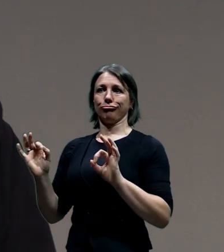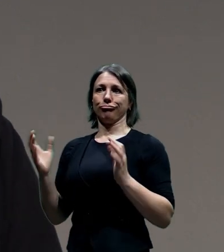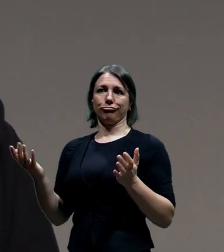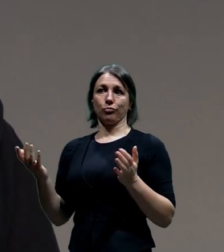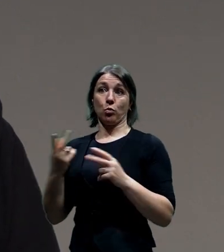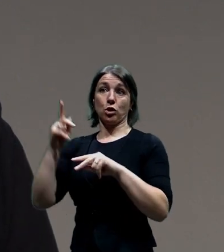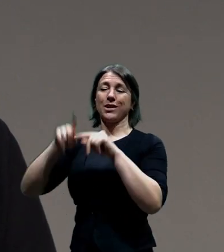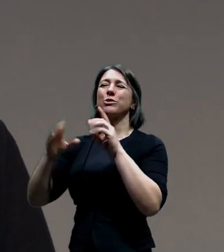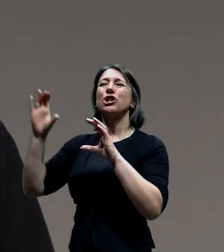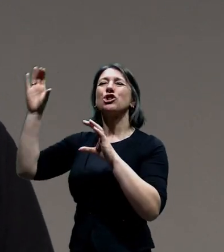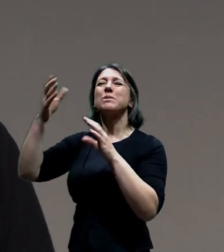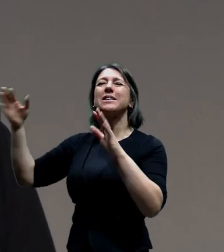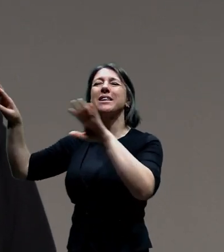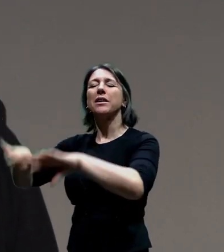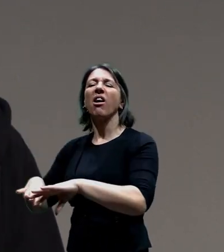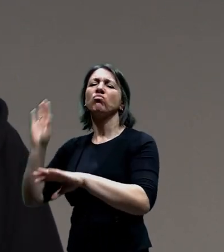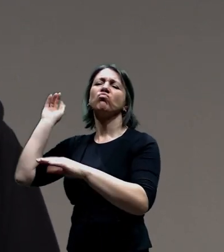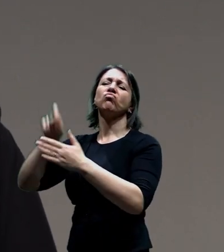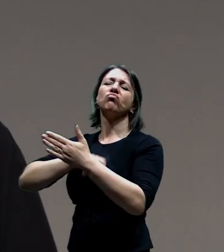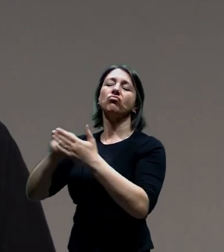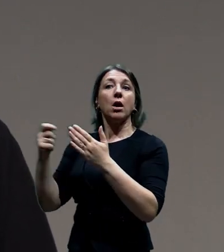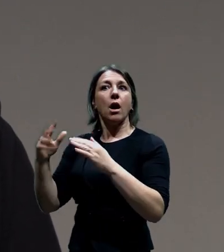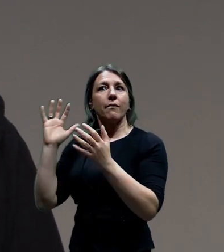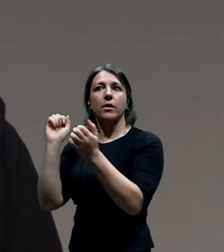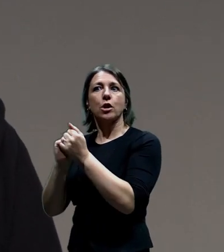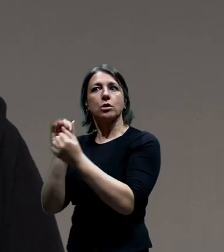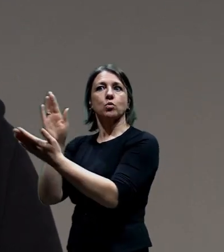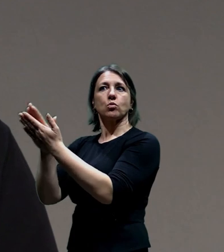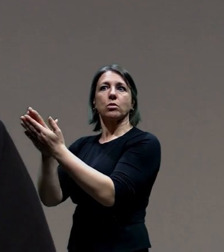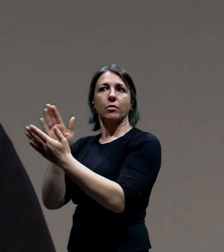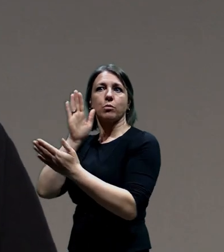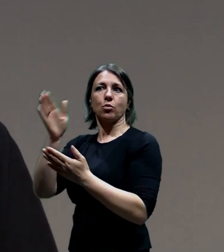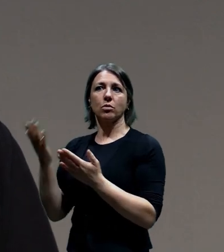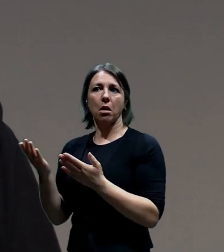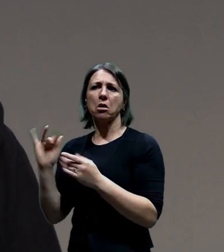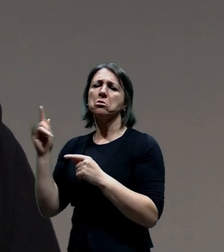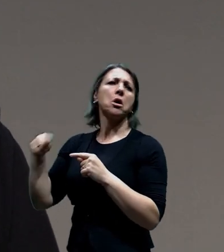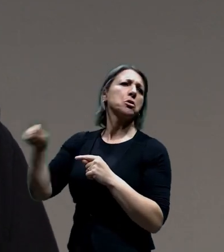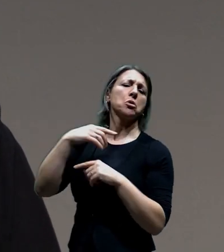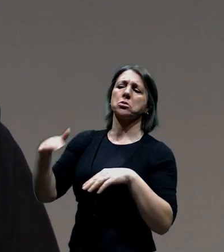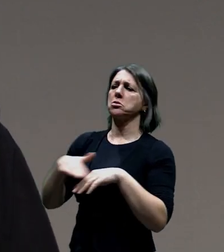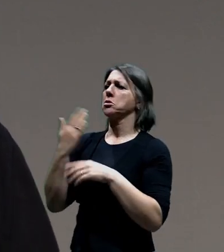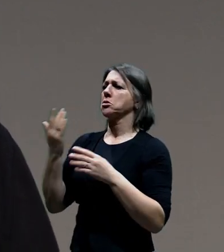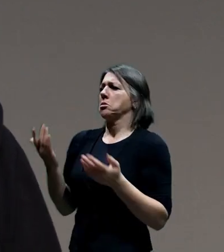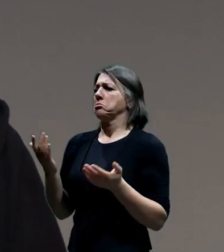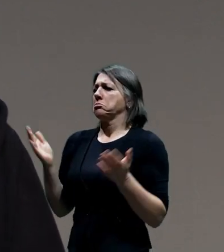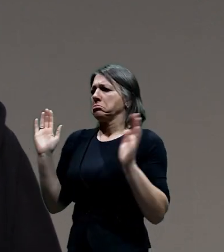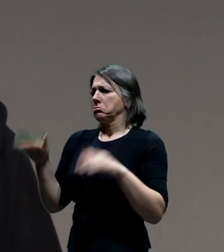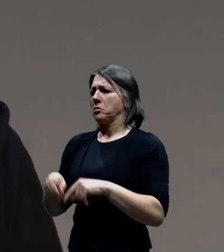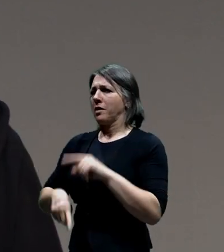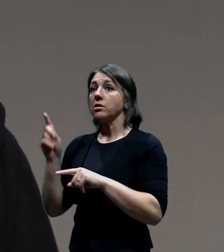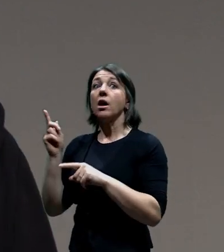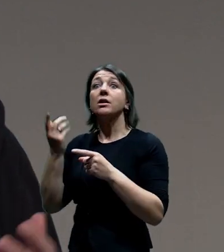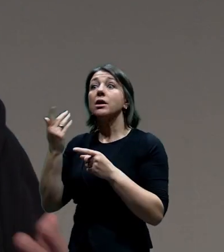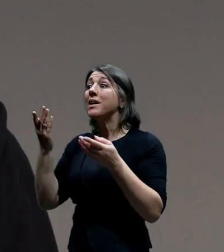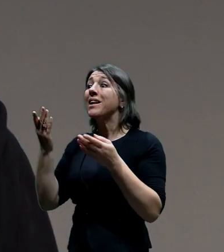údolí toho čimického potoka, tak je to taková jako jako někomu se zdá, může zdá malá výhra. Myslím, že to je obrovská